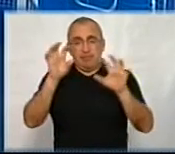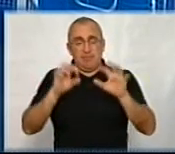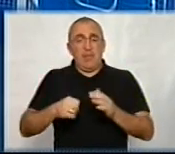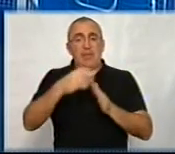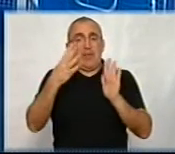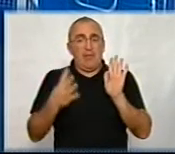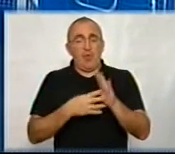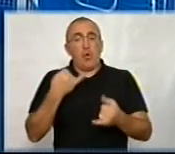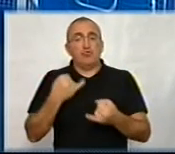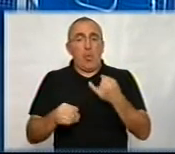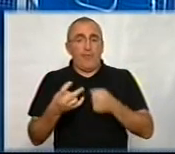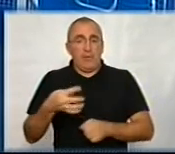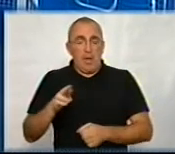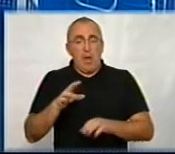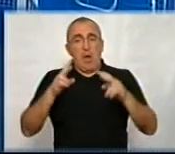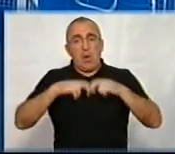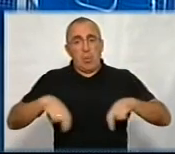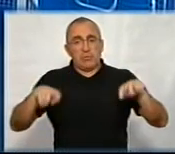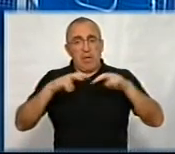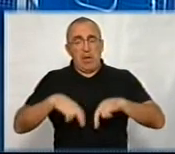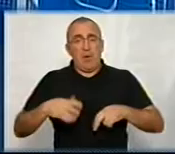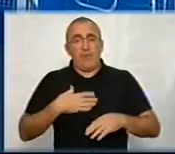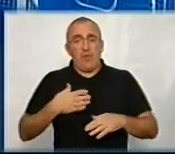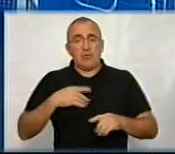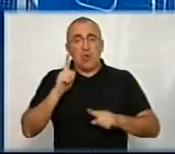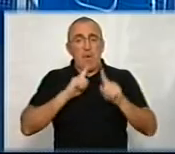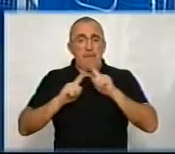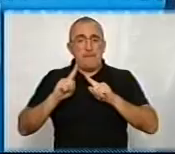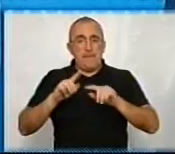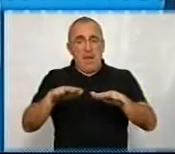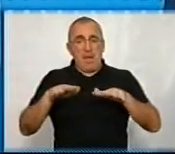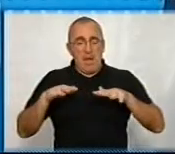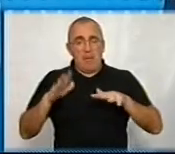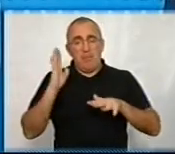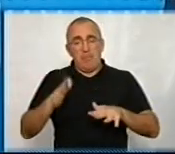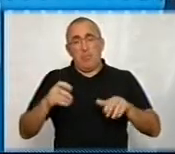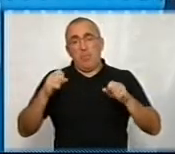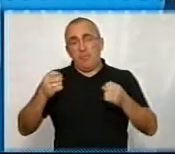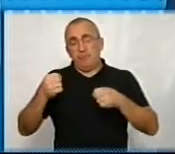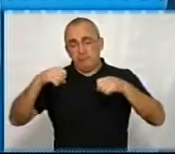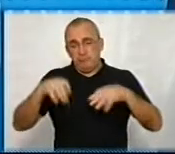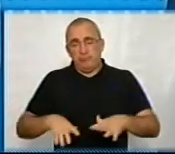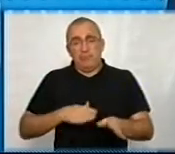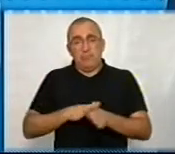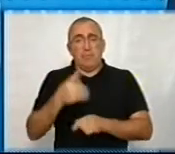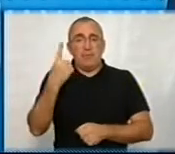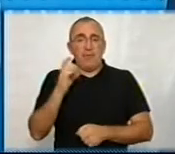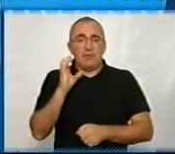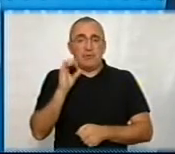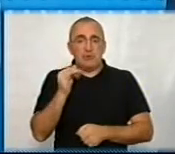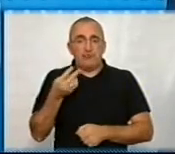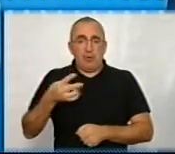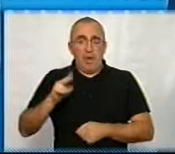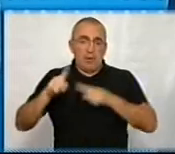жовтня розглядатися в нашому парламенті. Вони мають бути прийняті, тому що набирають чиність з 1 січня